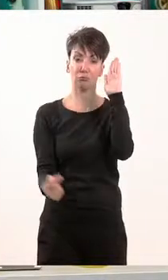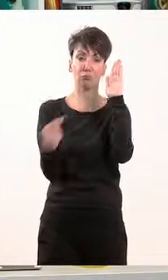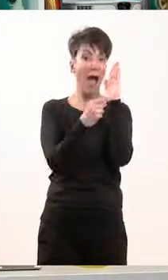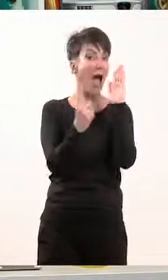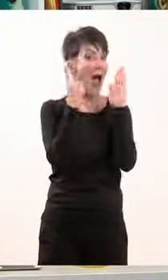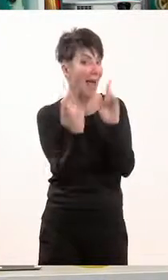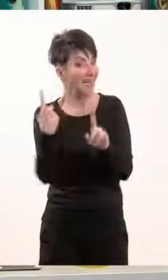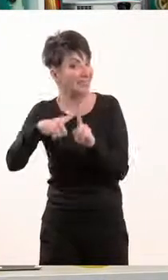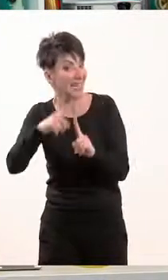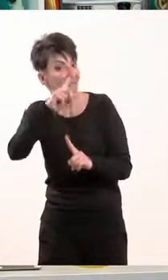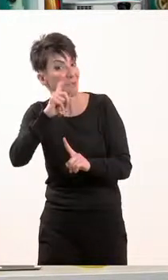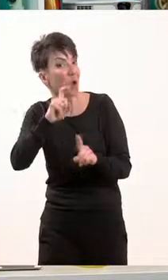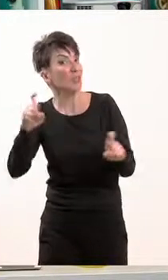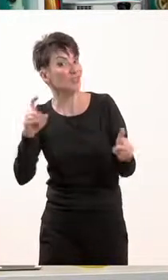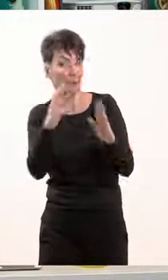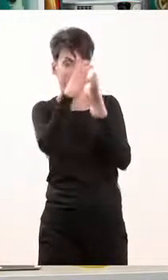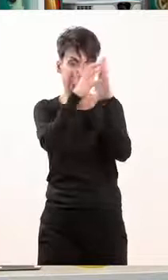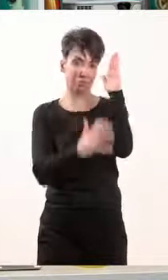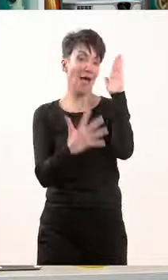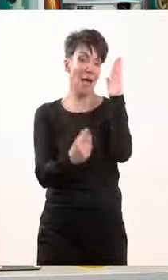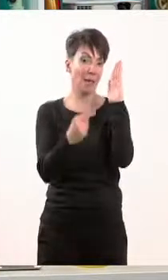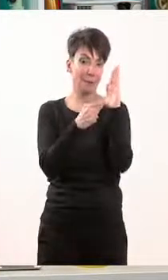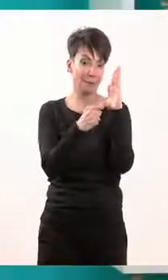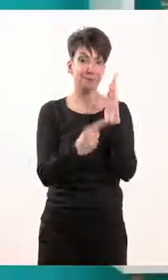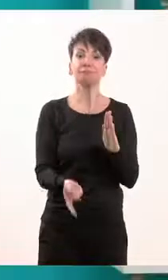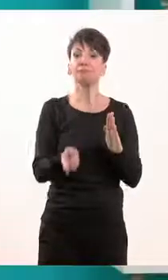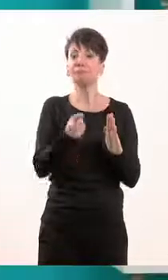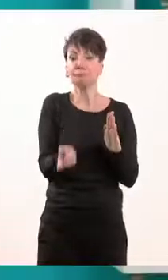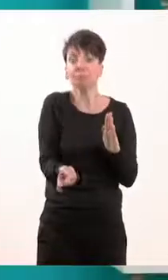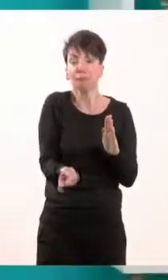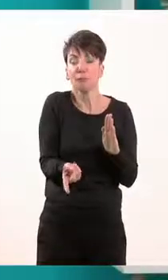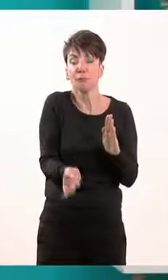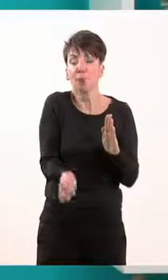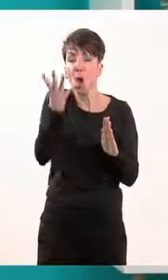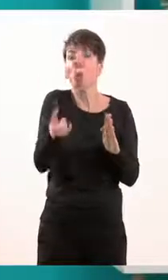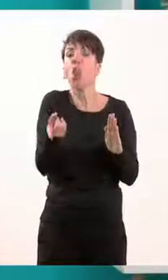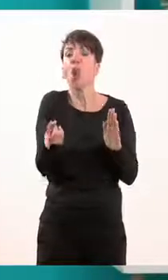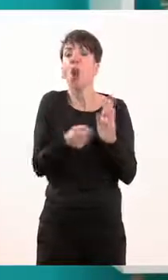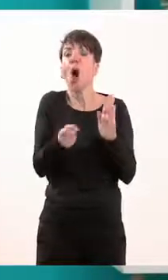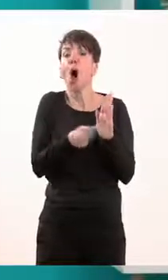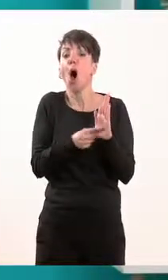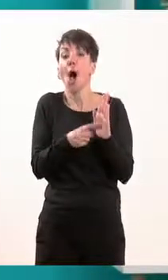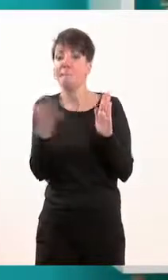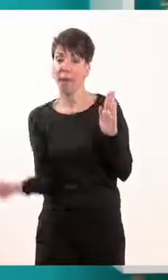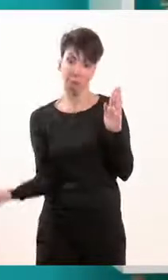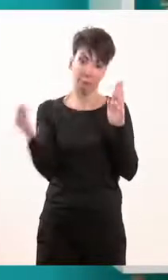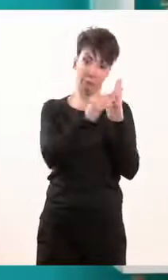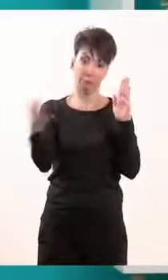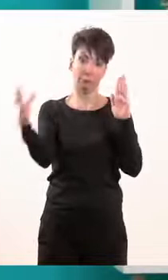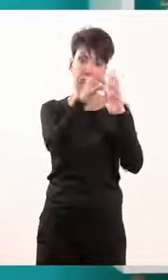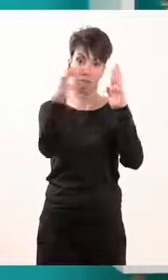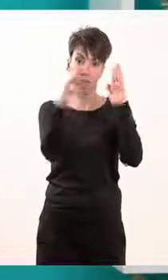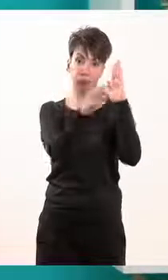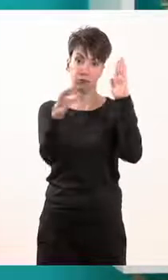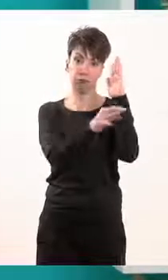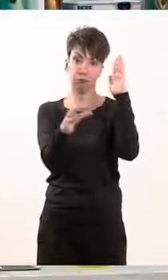υποχρεώσεις τους. Και όλοι οι νόμοι που ψηφίζονται πρέπει να είναι σύμφωνοι με το Ελληνικό Σύνταγμα, παιδιά.